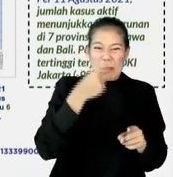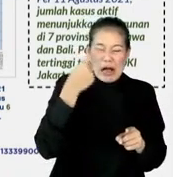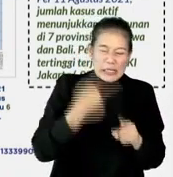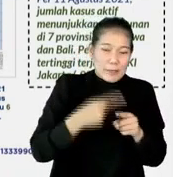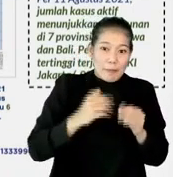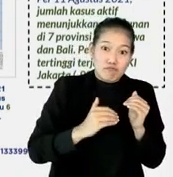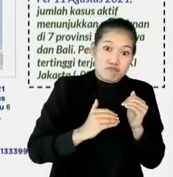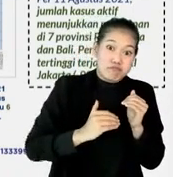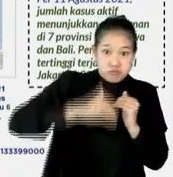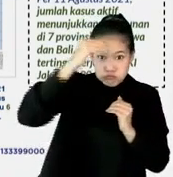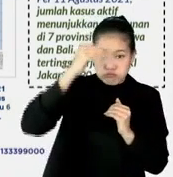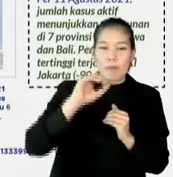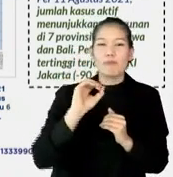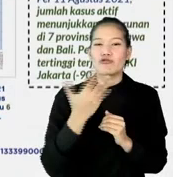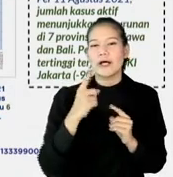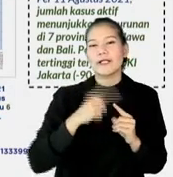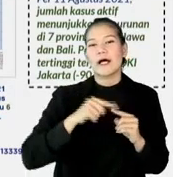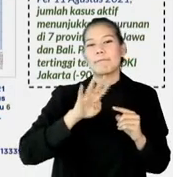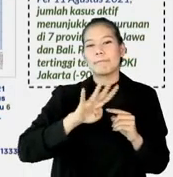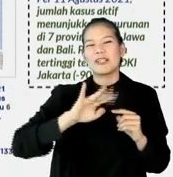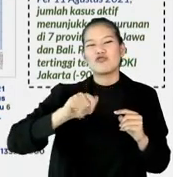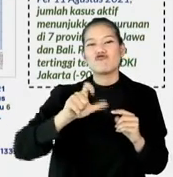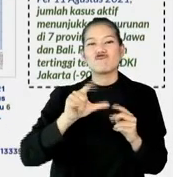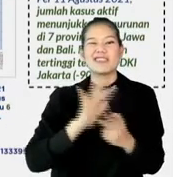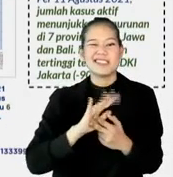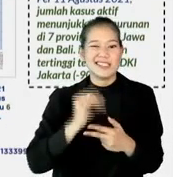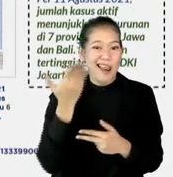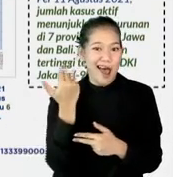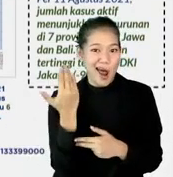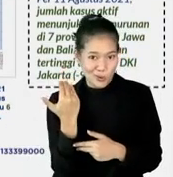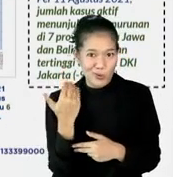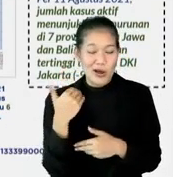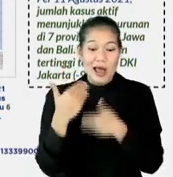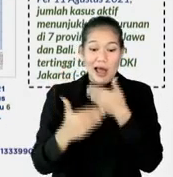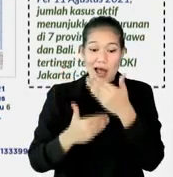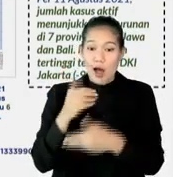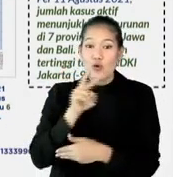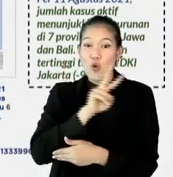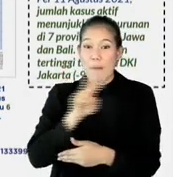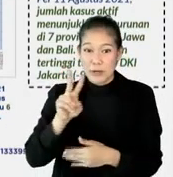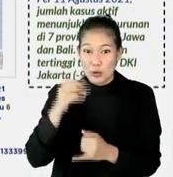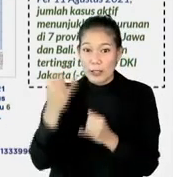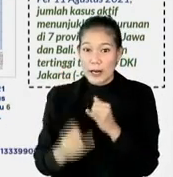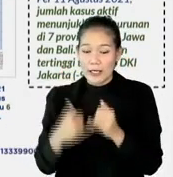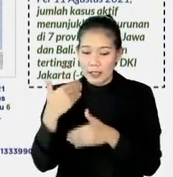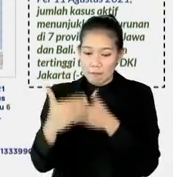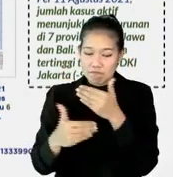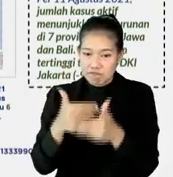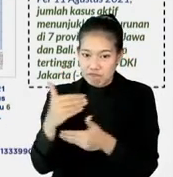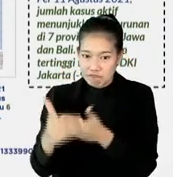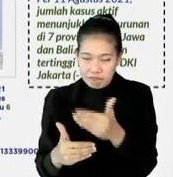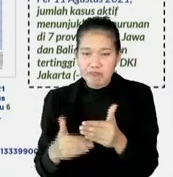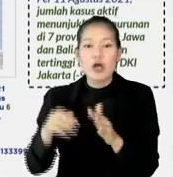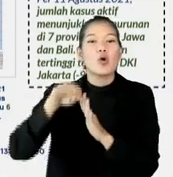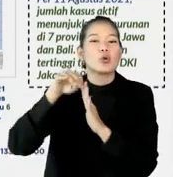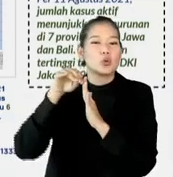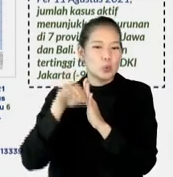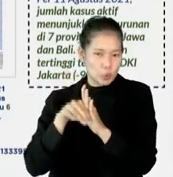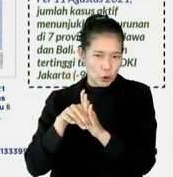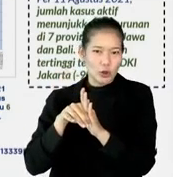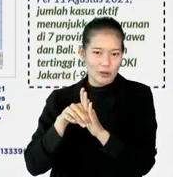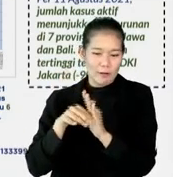lipat. Sampai puncaknya tanggal 4 Juni. Kemudian dalam turun waktu 2 minggu, ini juga turun secara